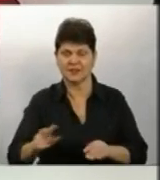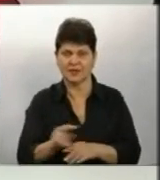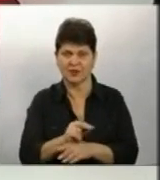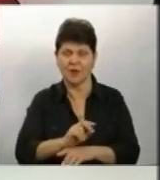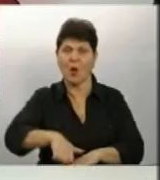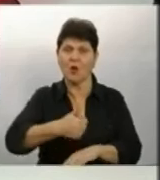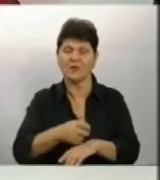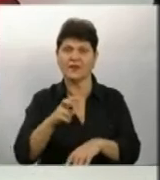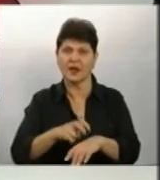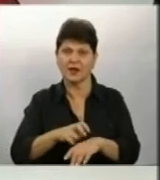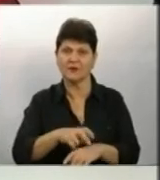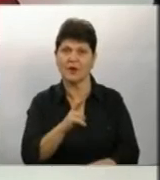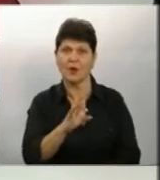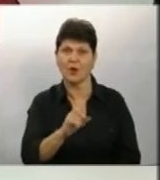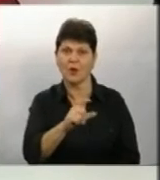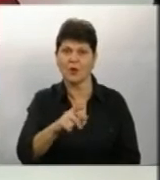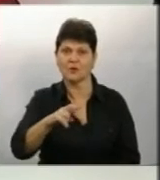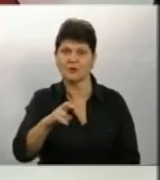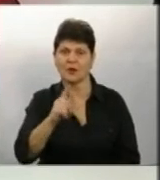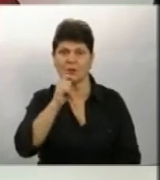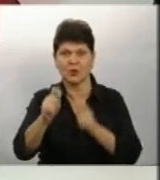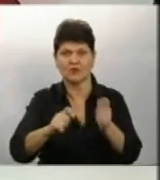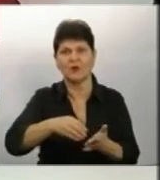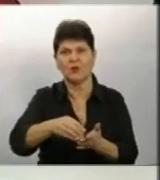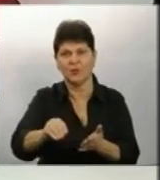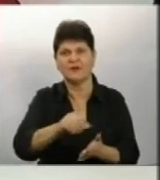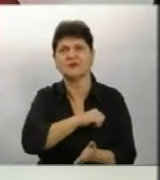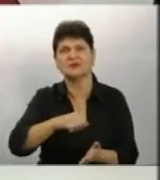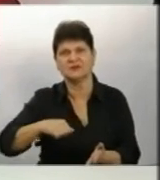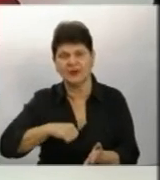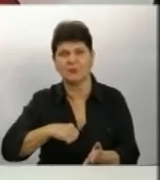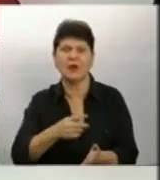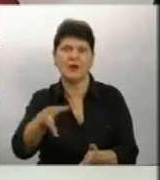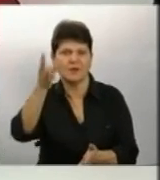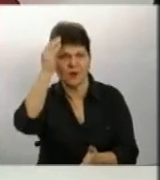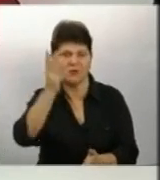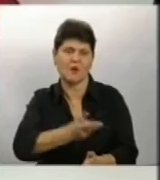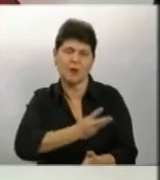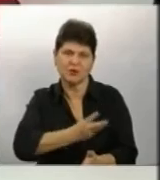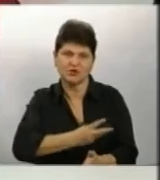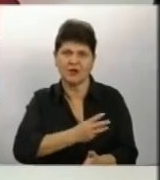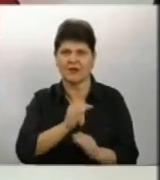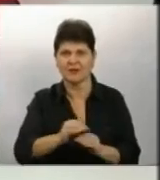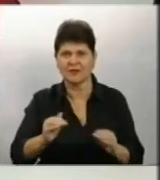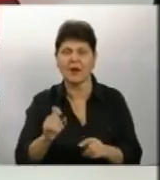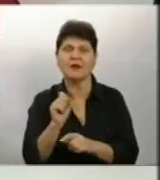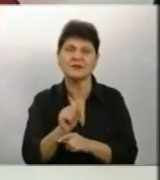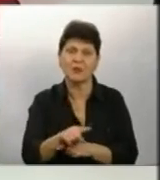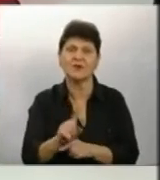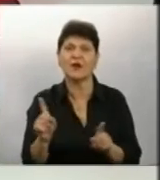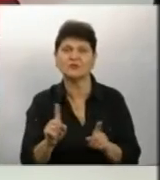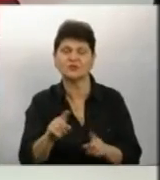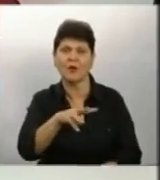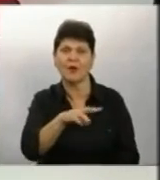головної лікарки Тетяни Козяр, подерунки купували самі, враховуючи побажання дітей Що замовляли в Миколає, розповість